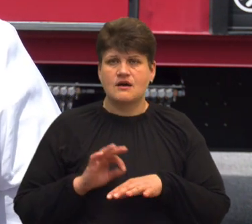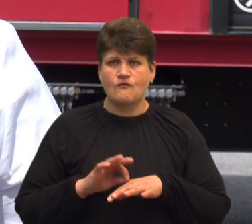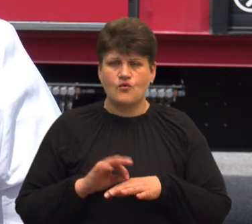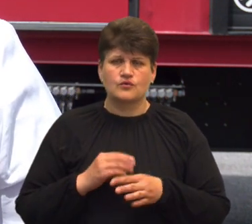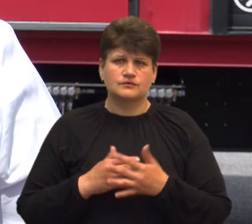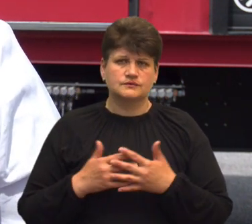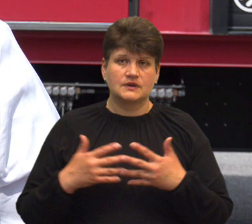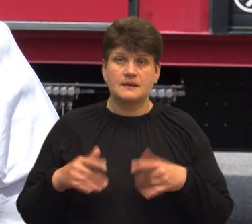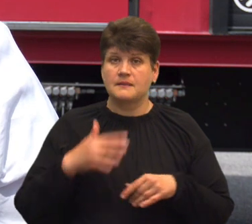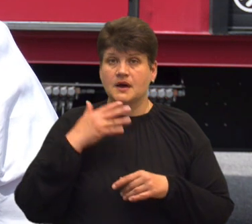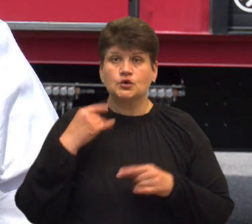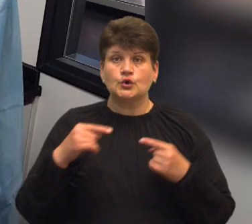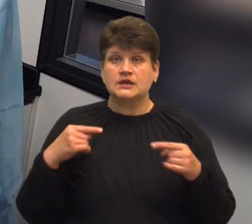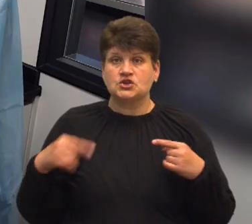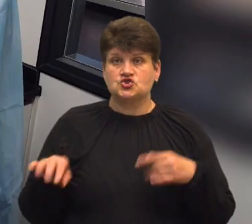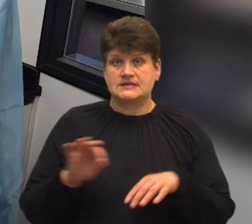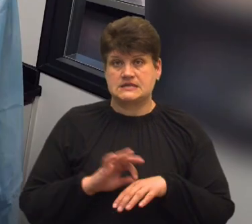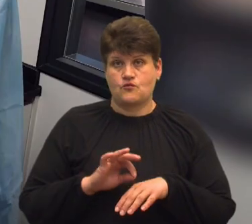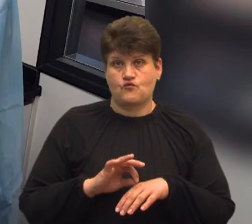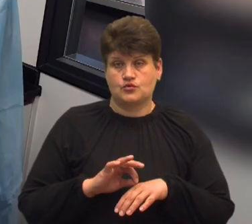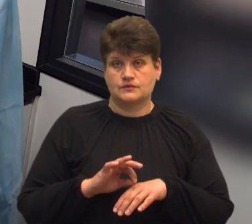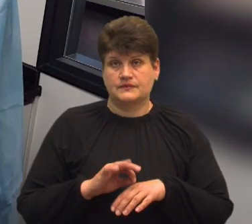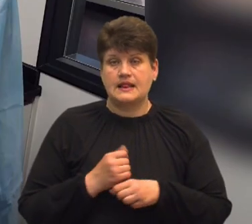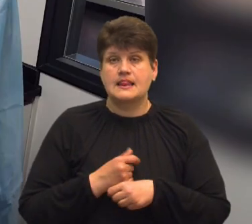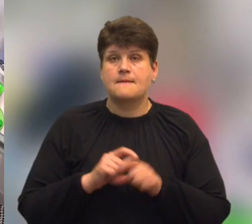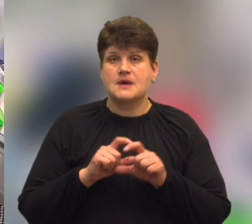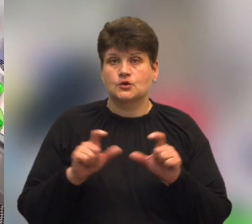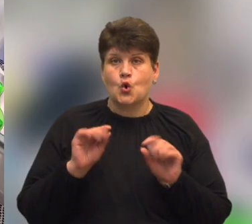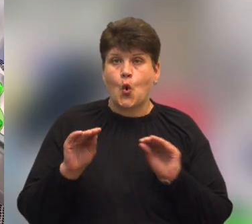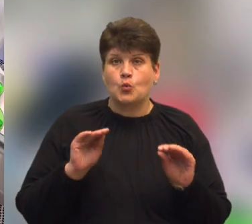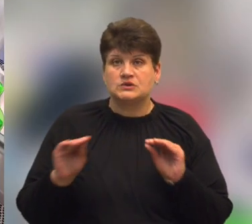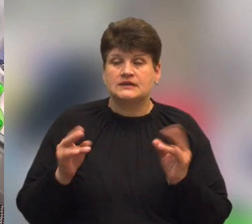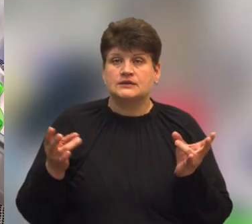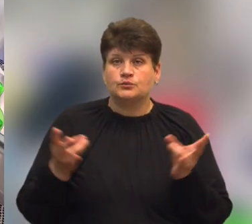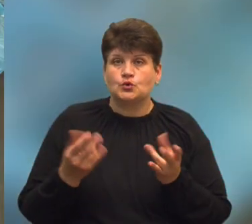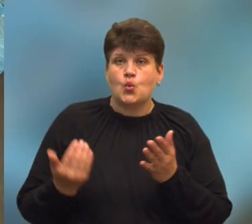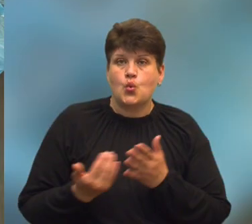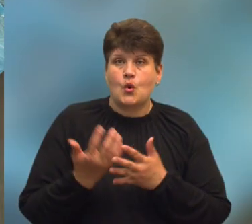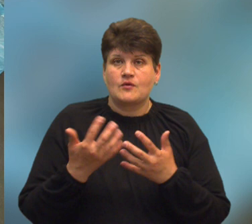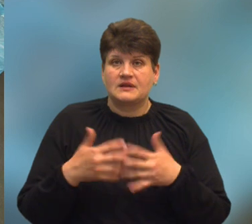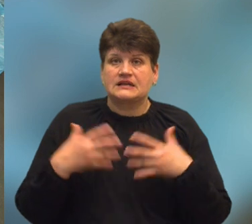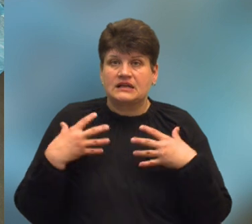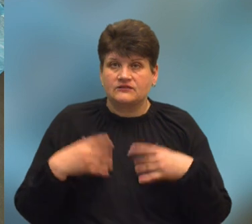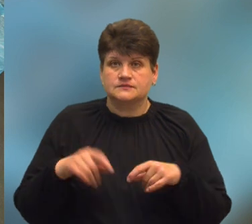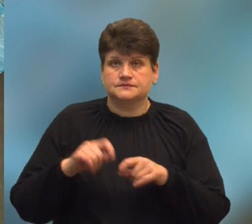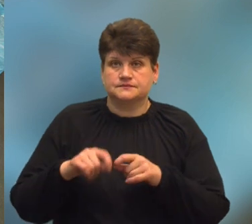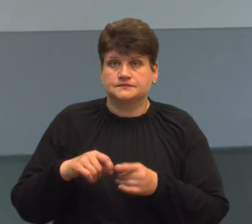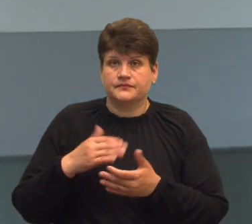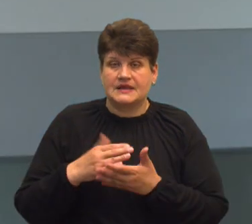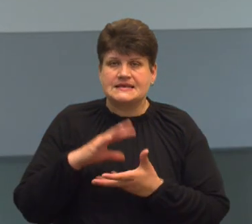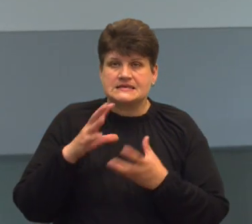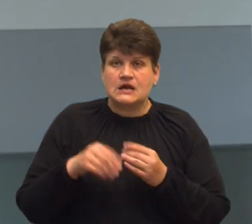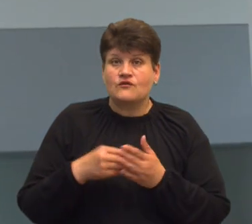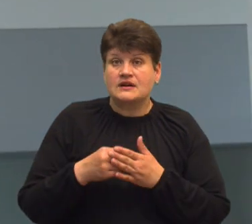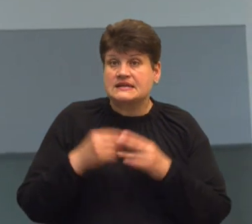та багато інших захворювань. Лабораторія облаштована необхідним новим обладнанням, яке вже протестували. Загальної вартості не